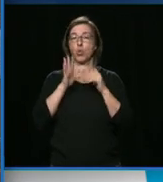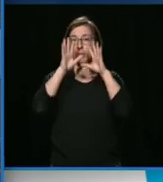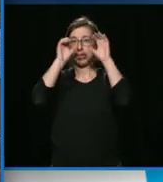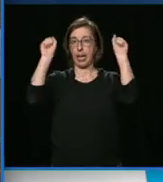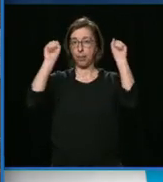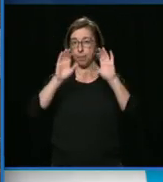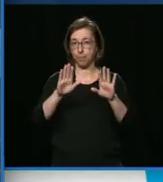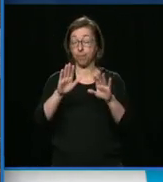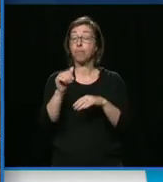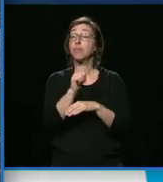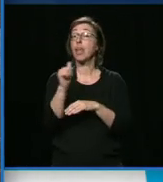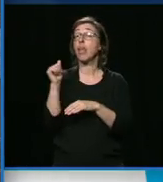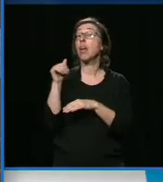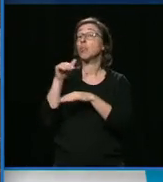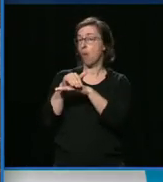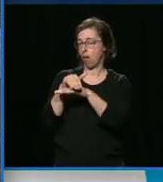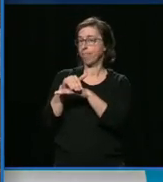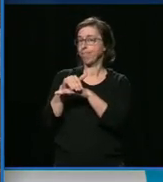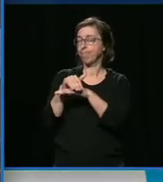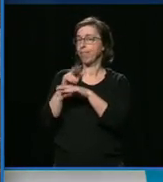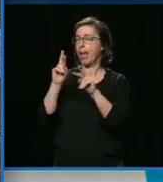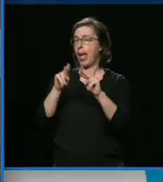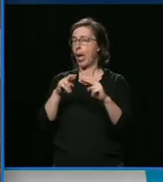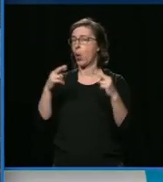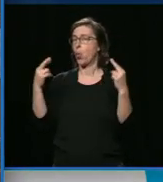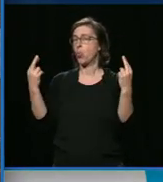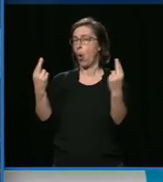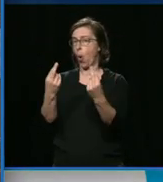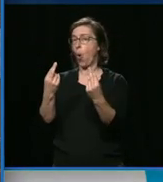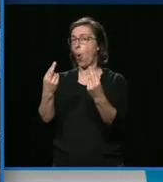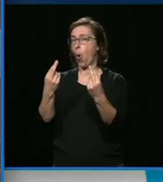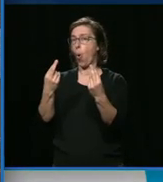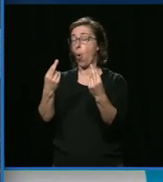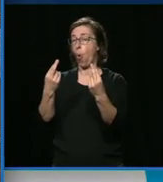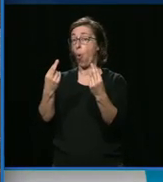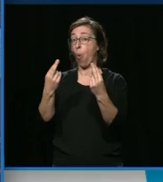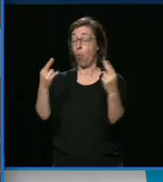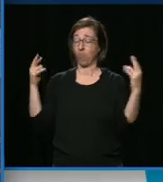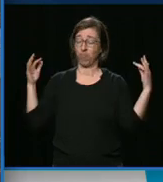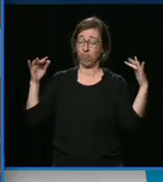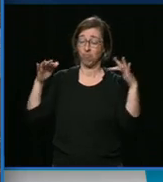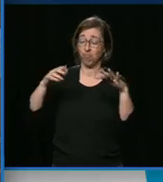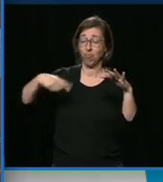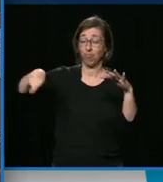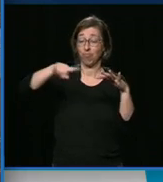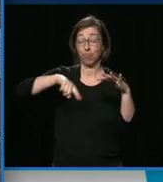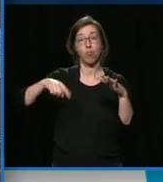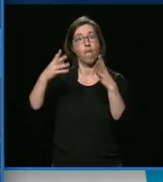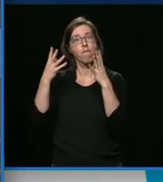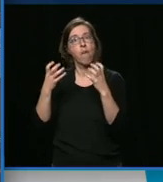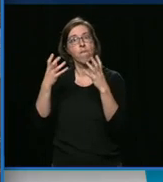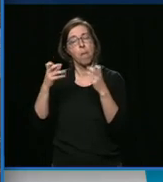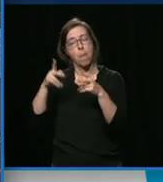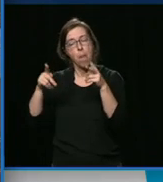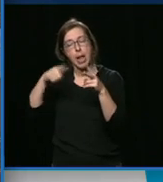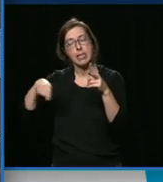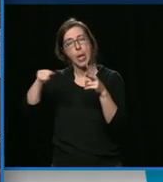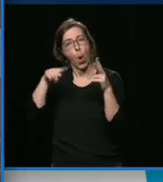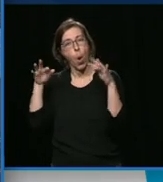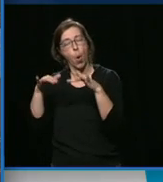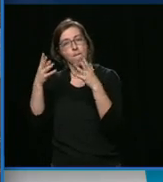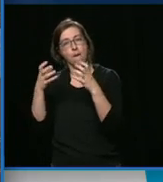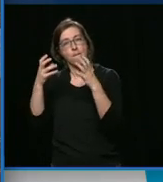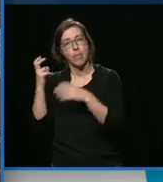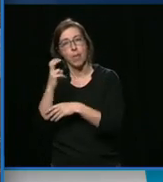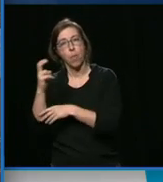hier soir, il y avait une réunion où il y avait des gens qui veulent un tramway. Puis il y avait une autre réunion où il y avait des gens qui ne veulent pas de